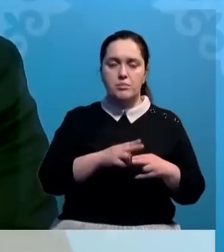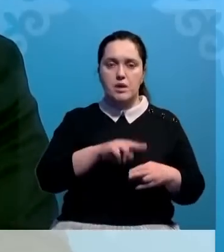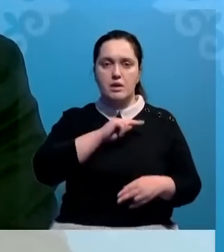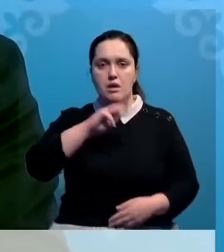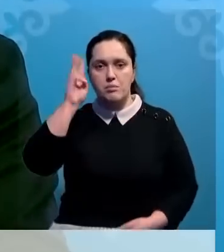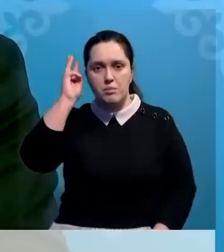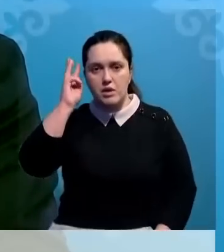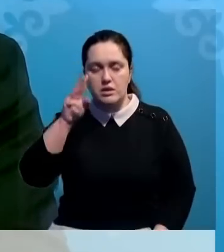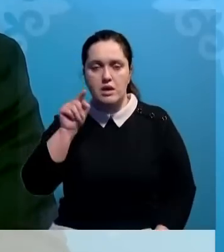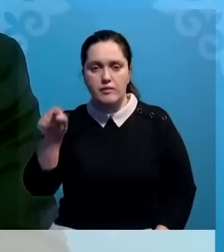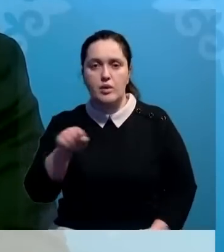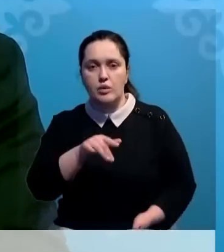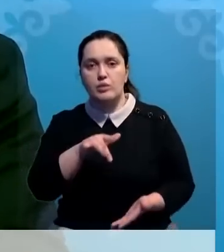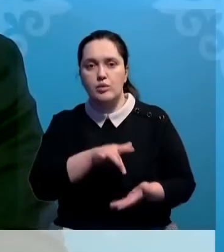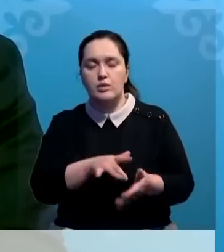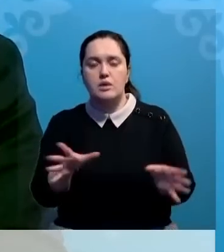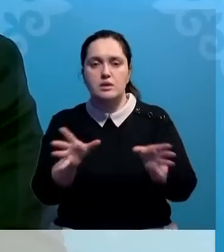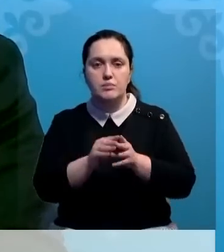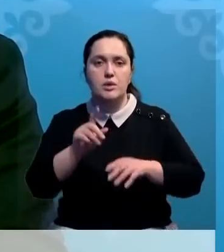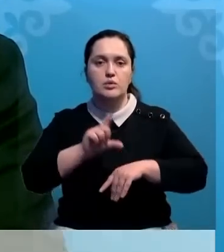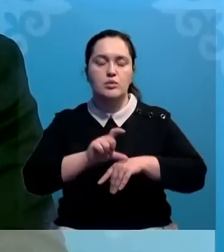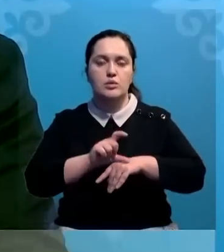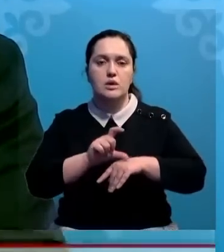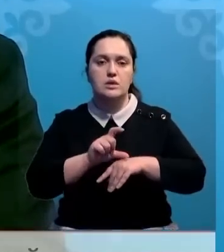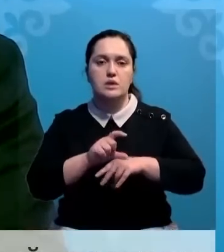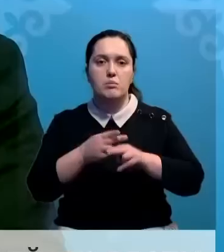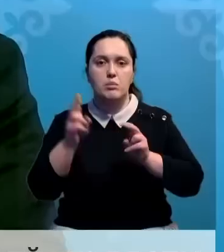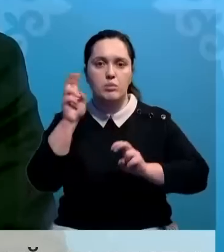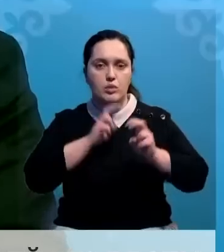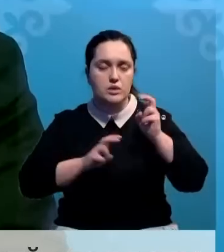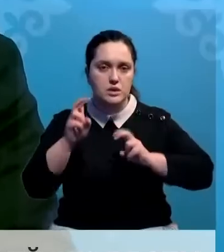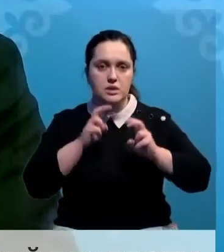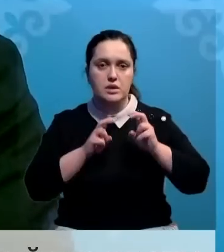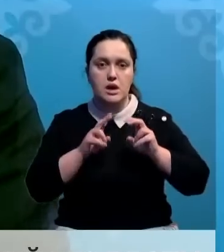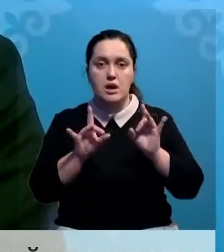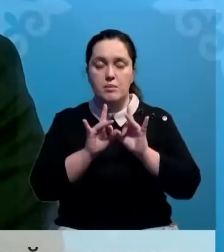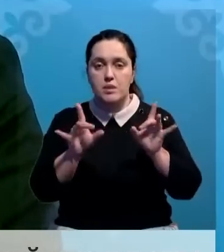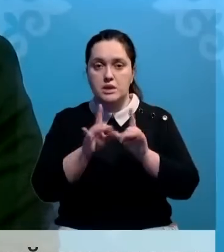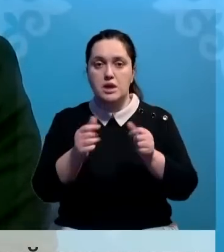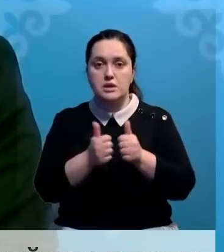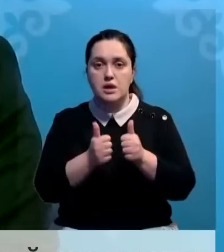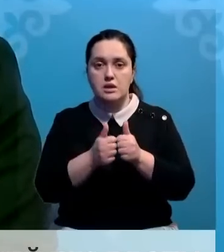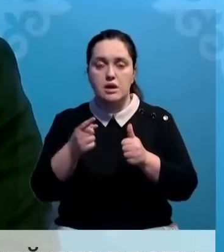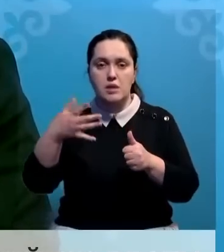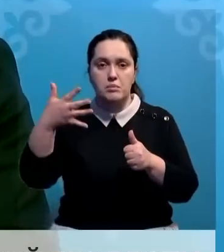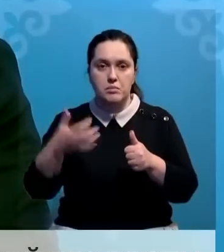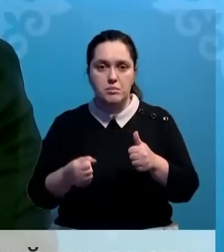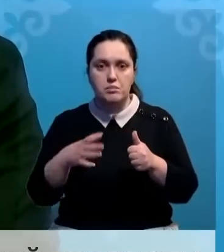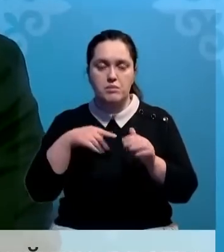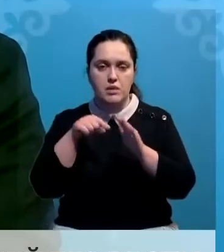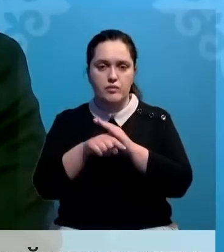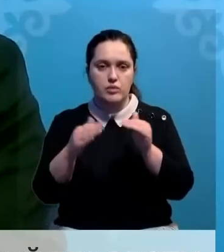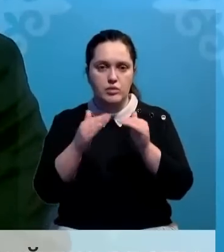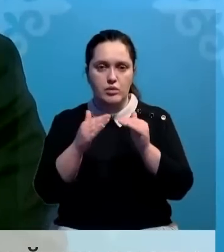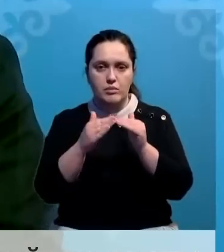находится в этом городе и совместно с турецкими спасателями проводит ее поиски. По словам соседей, она в момент обрушения находилась внутри